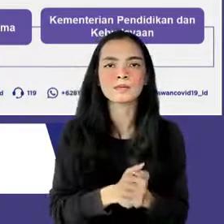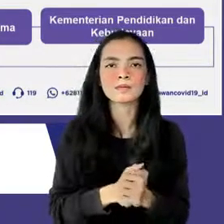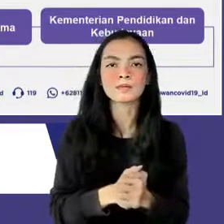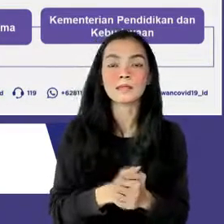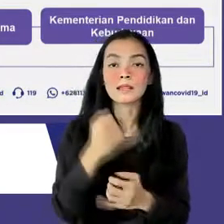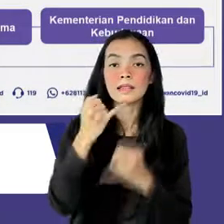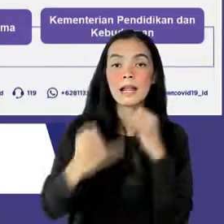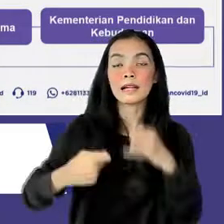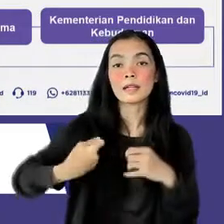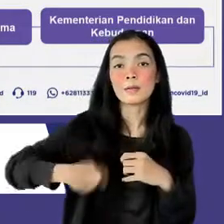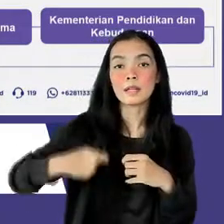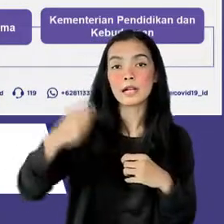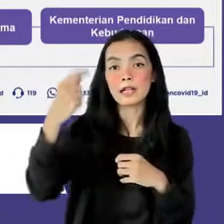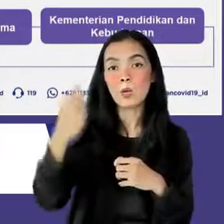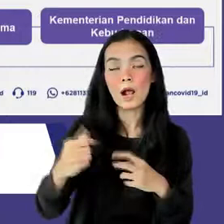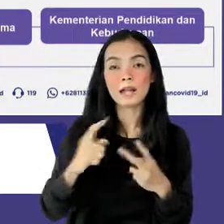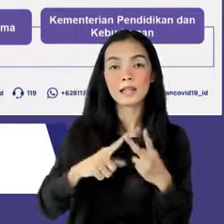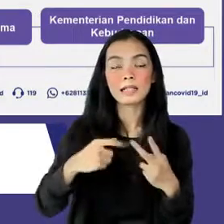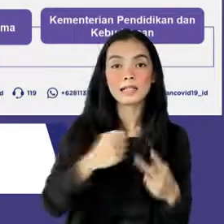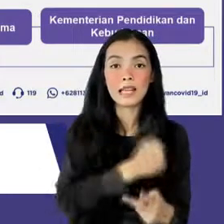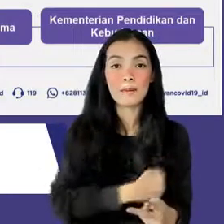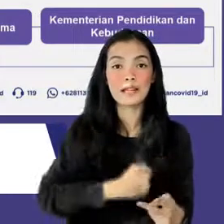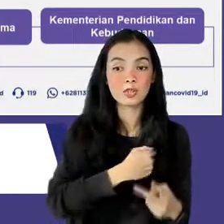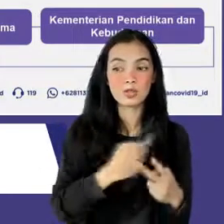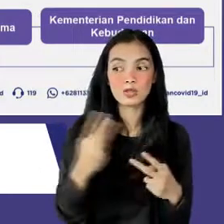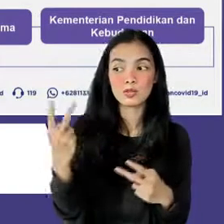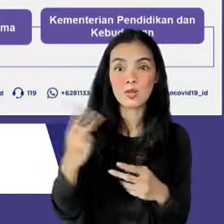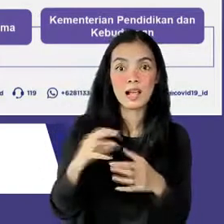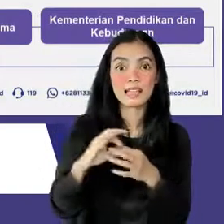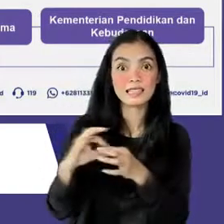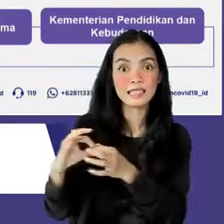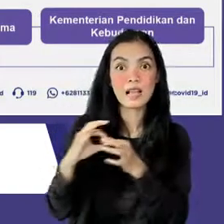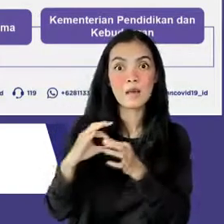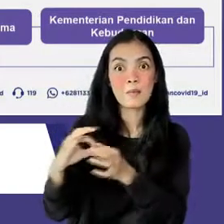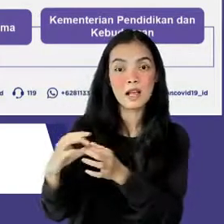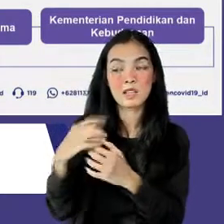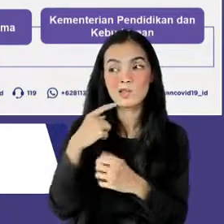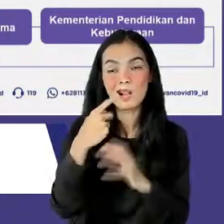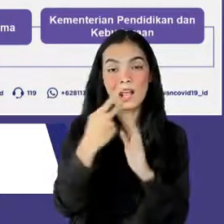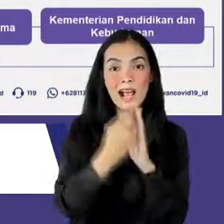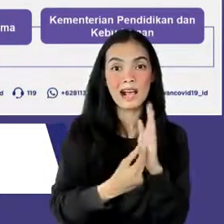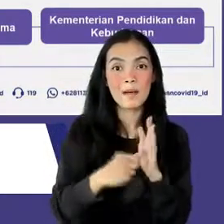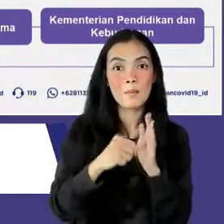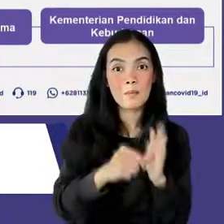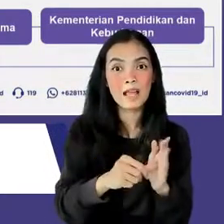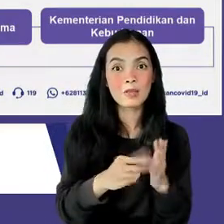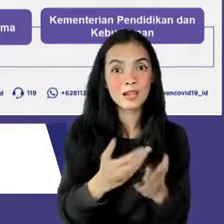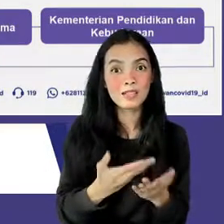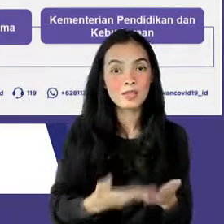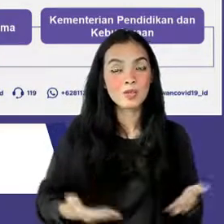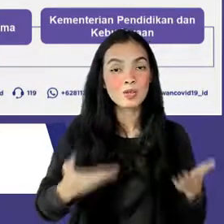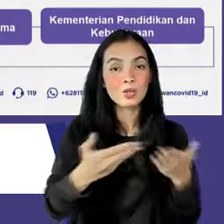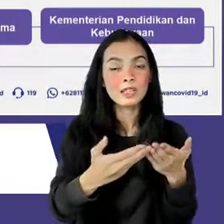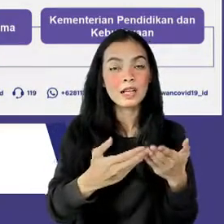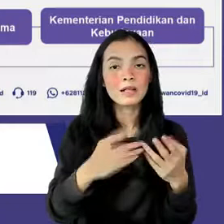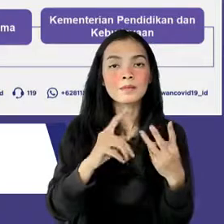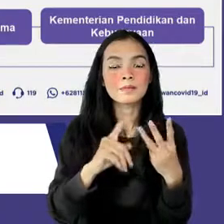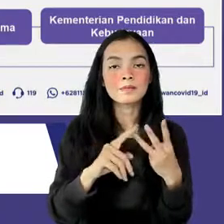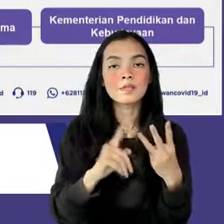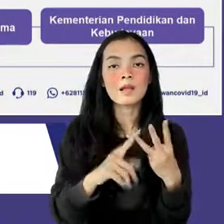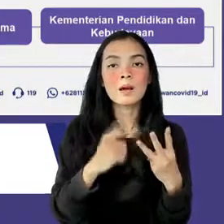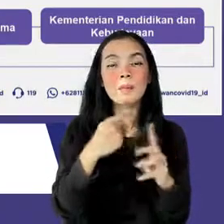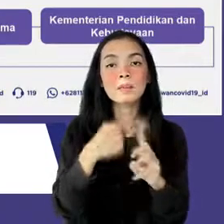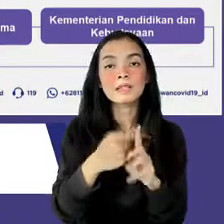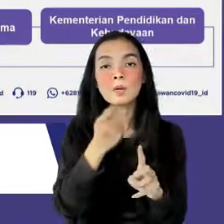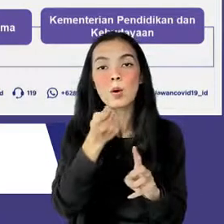antara Kementerian Keuangan dan Kementerian Sosial terkait penganggaran khusus untuk dukungan bantuan sosial serta distribusi